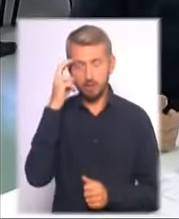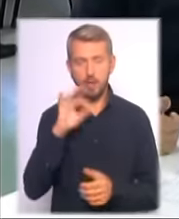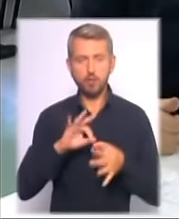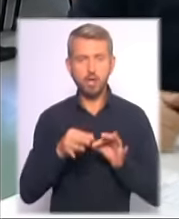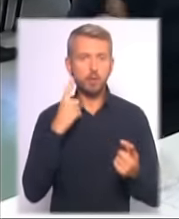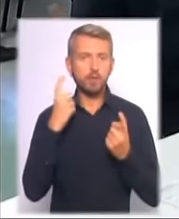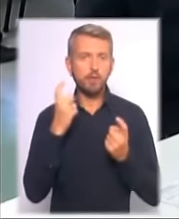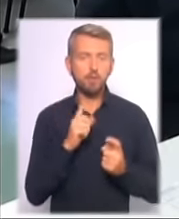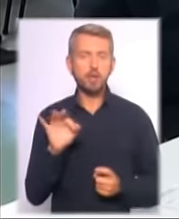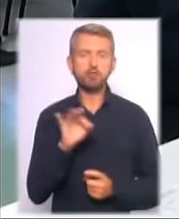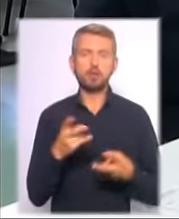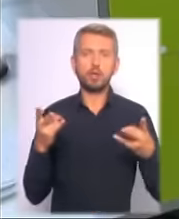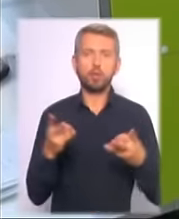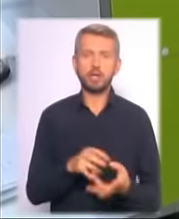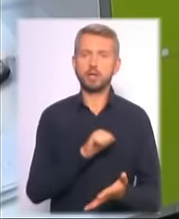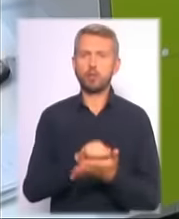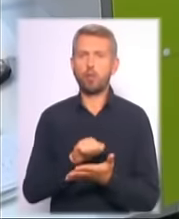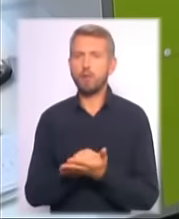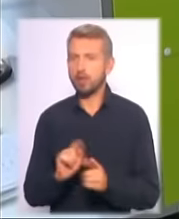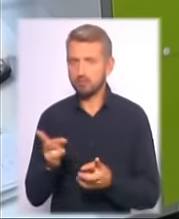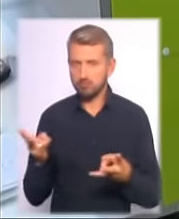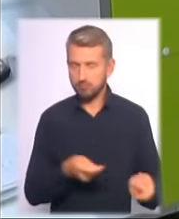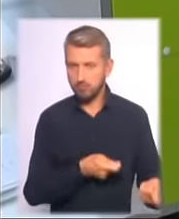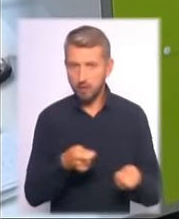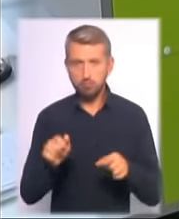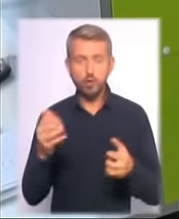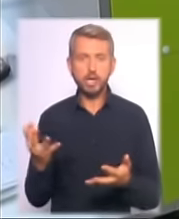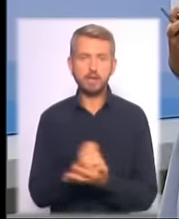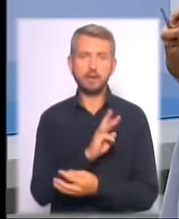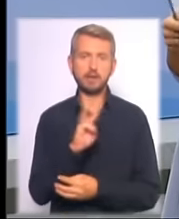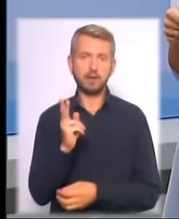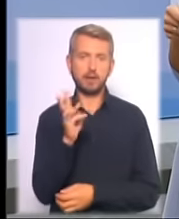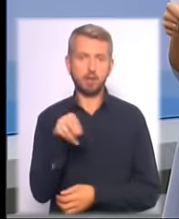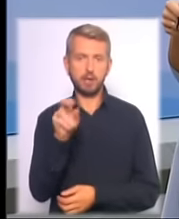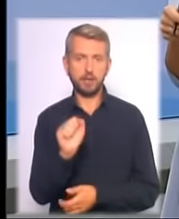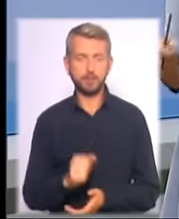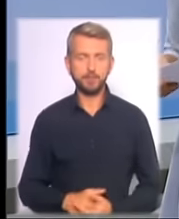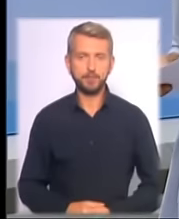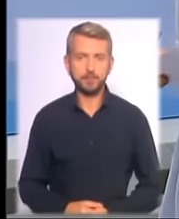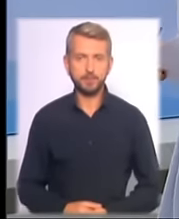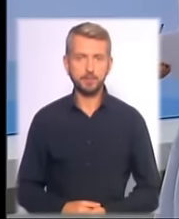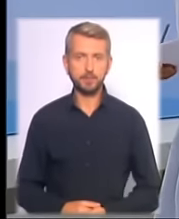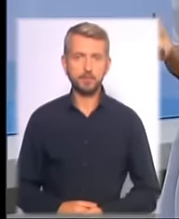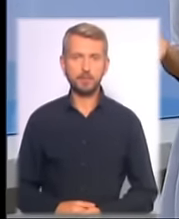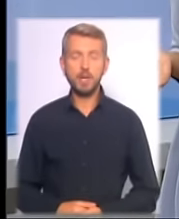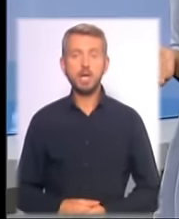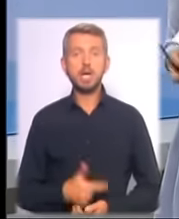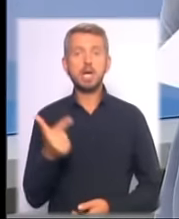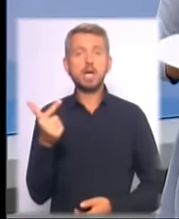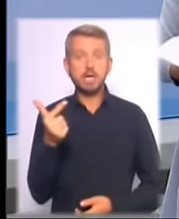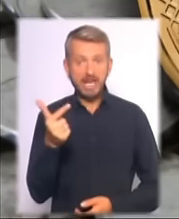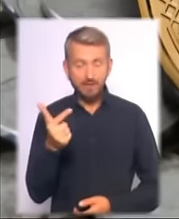інформацію щодо необхідних документів можна знайти на сайті КМДА. Гривні вже